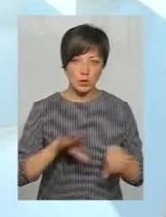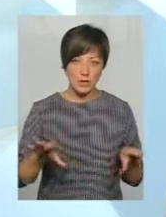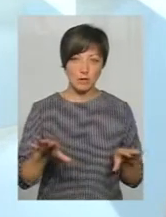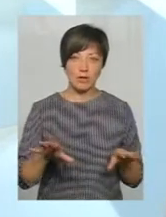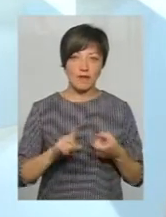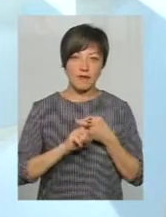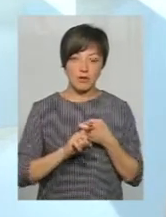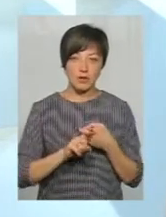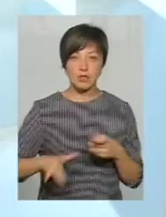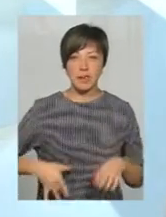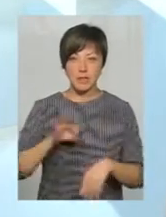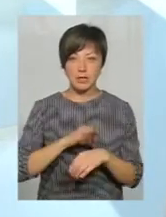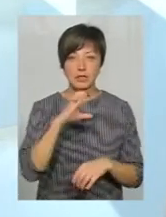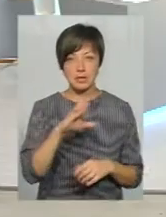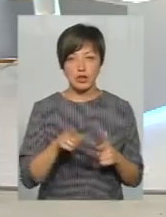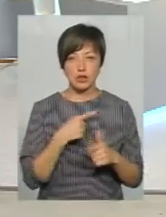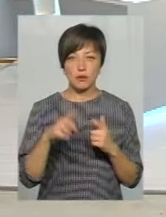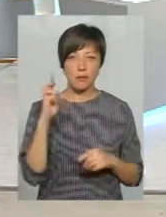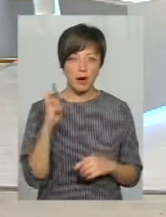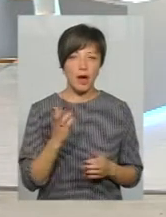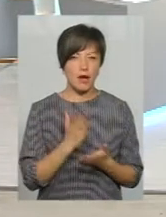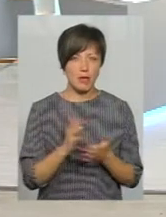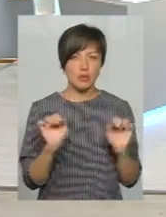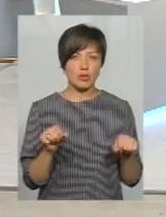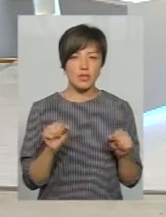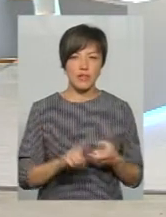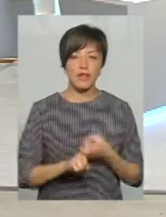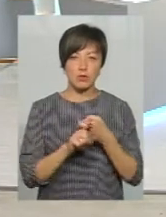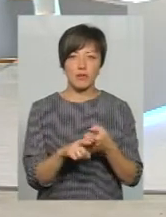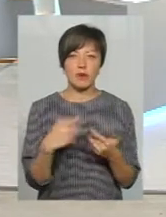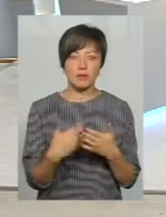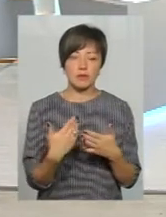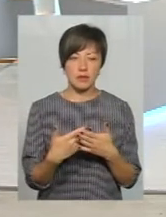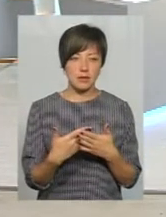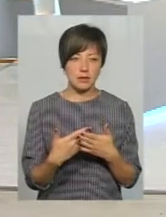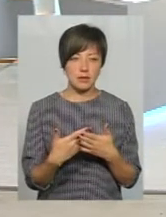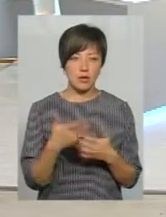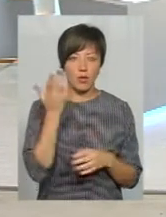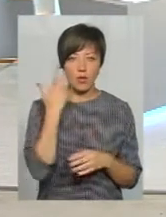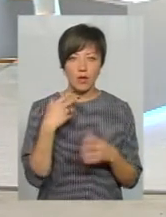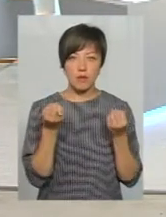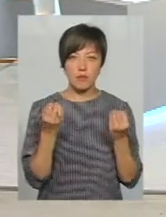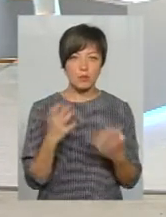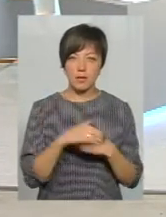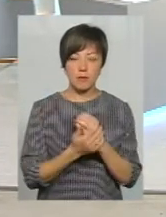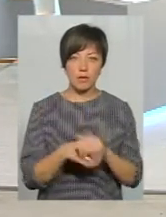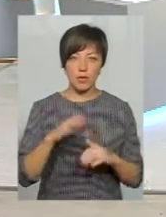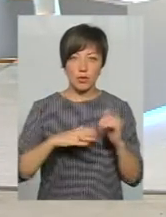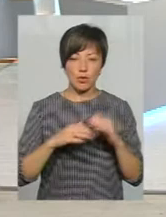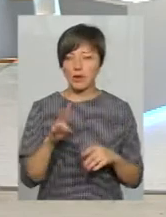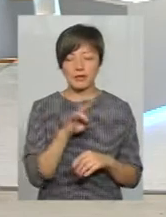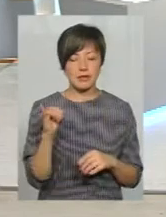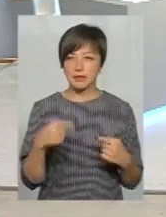вірусу, гепатиту С чи Б. А є можливість інфікуватись, до прикладу, коли просто немиті руки або